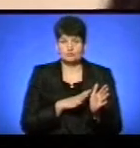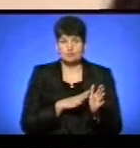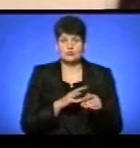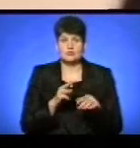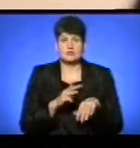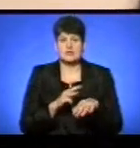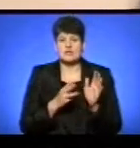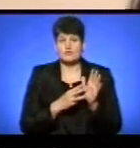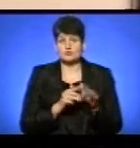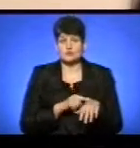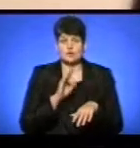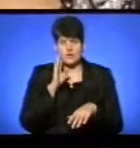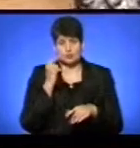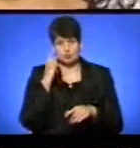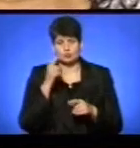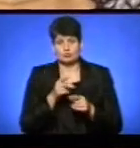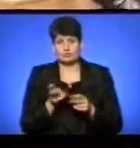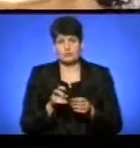восьму ранку. Я думаю, прийшло більше.